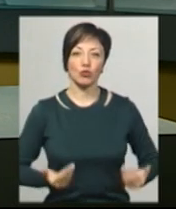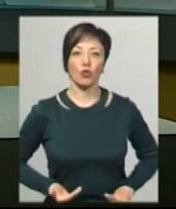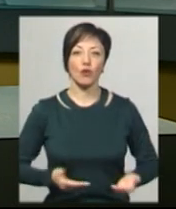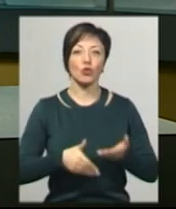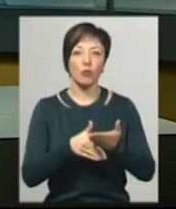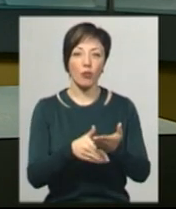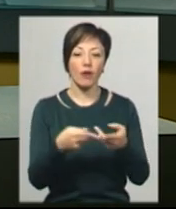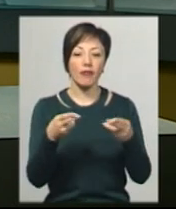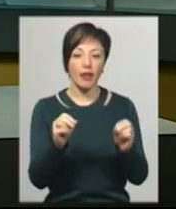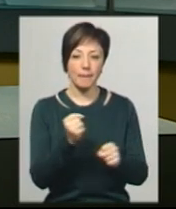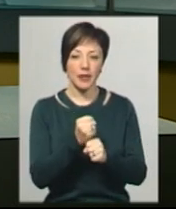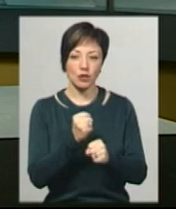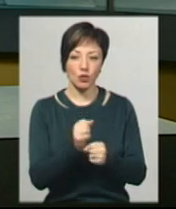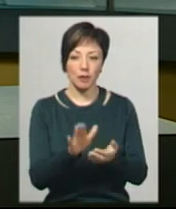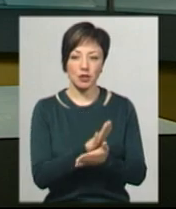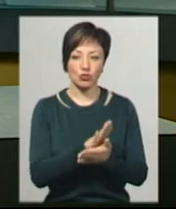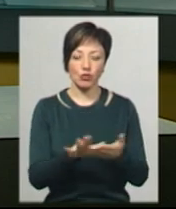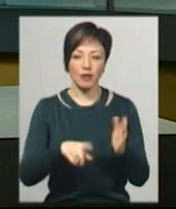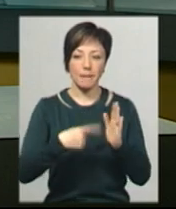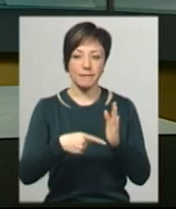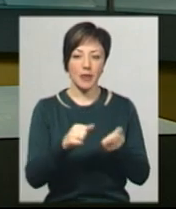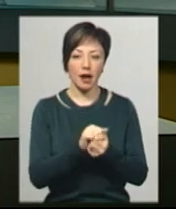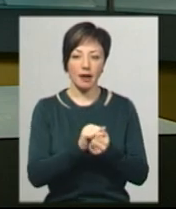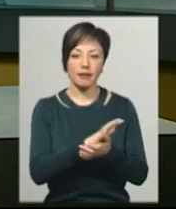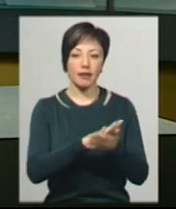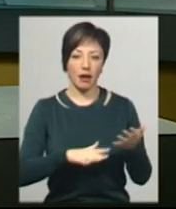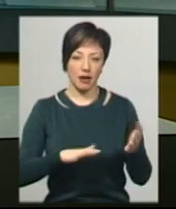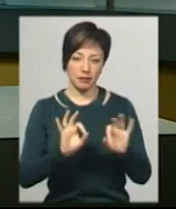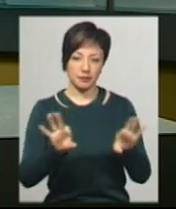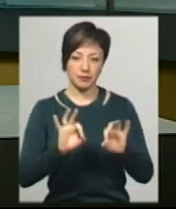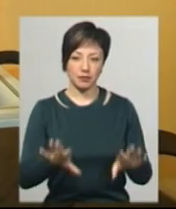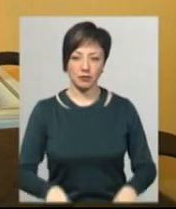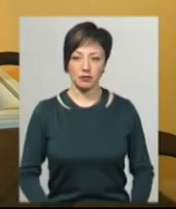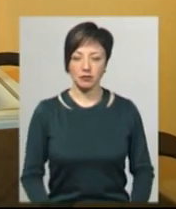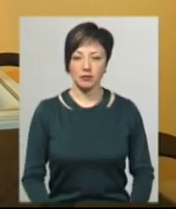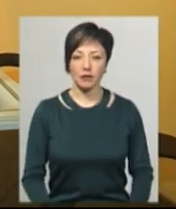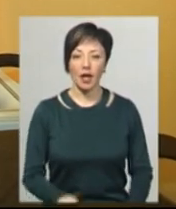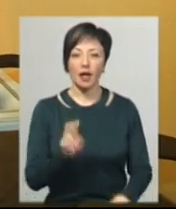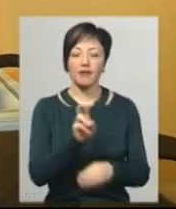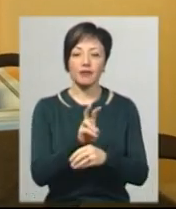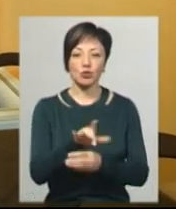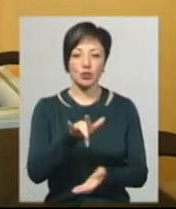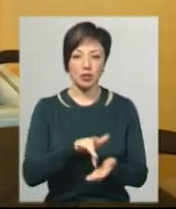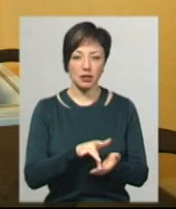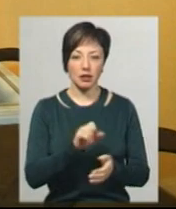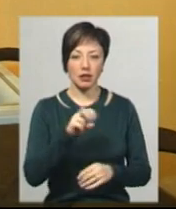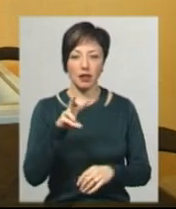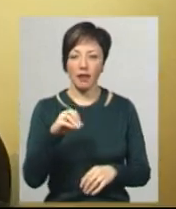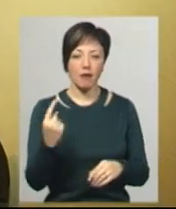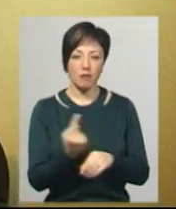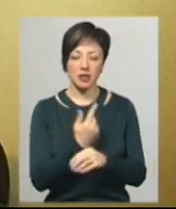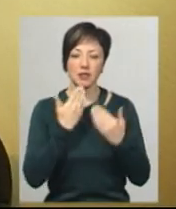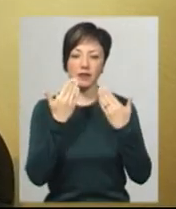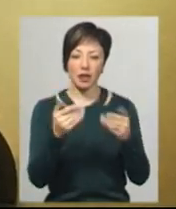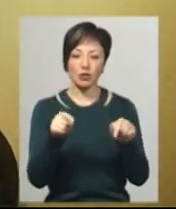допомоги, де, зокрема, працює безкоштовна пральня. Подробиці далі у сюжеті. Відвідувачка центру Алла Думанська не вперше